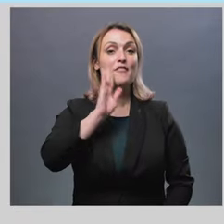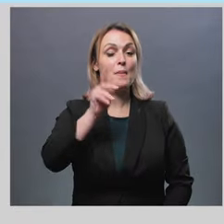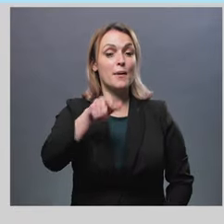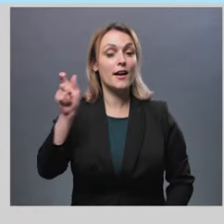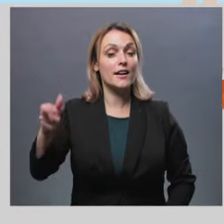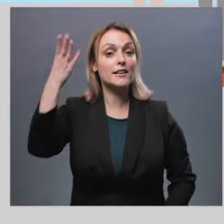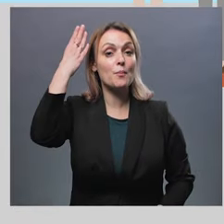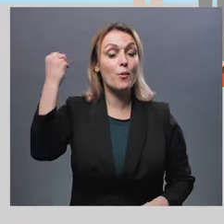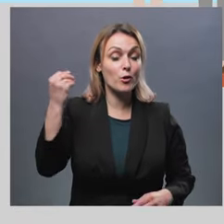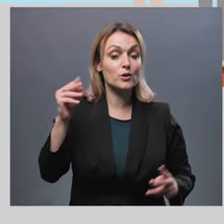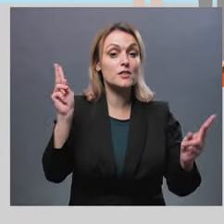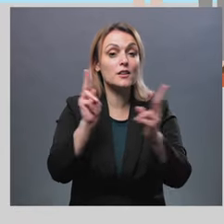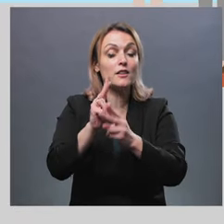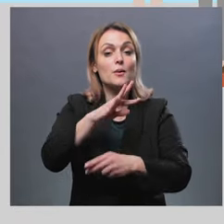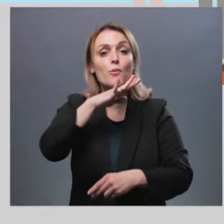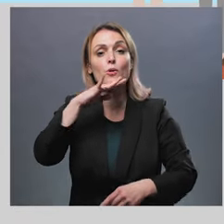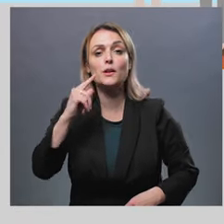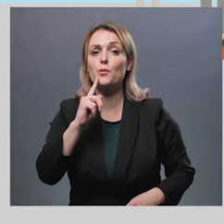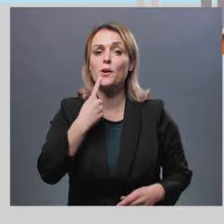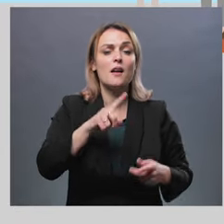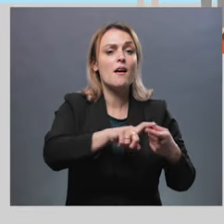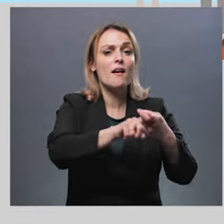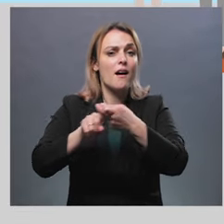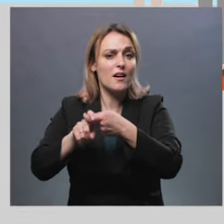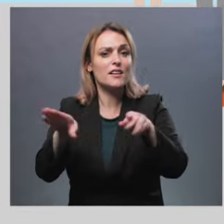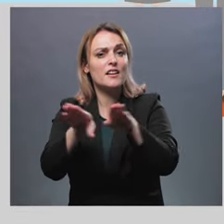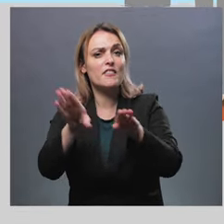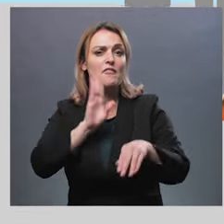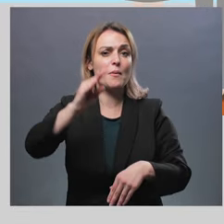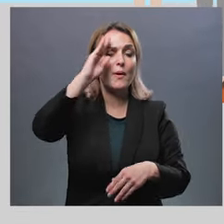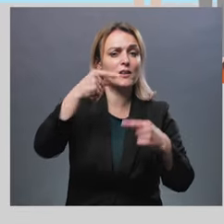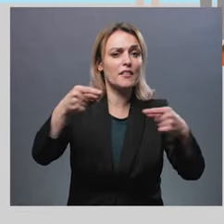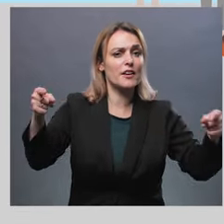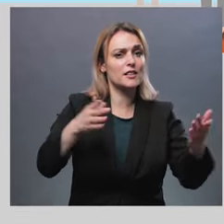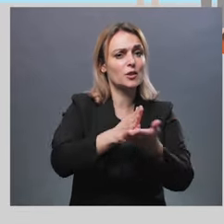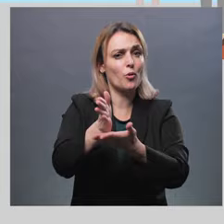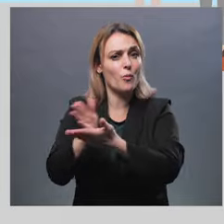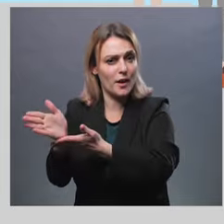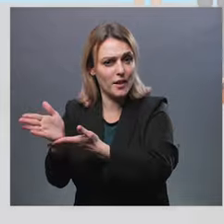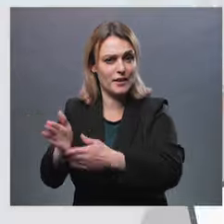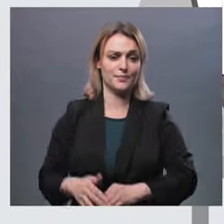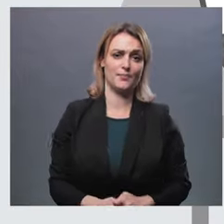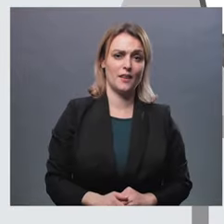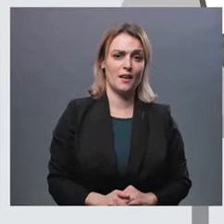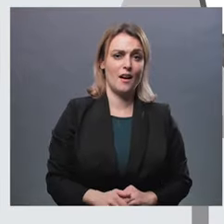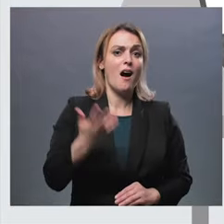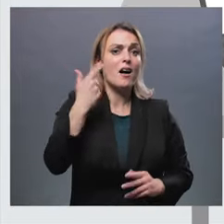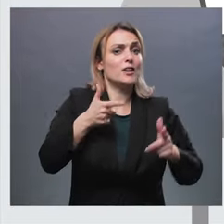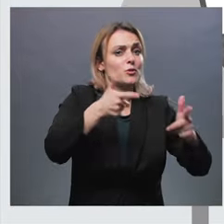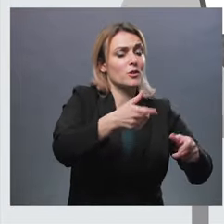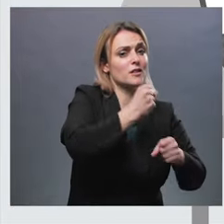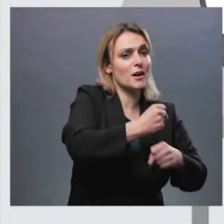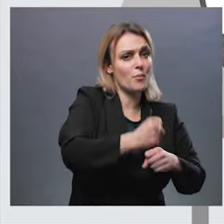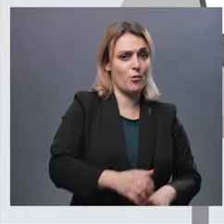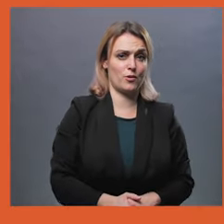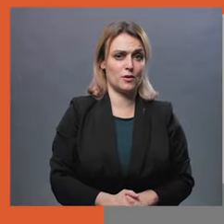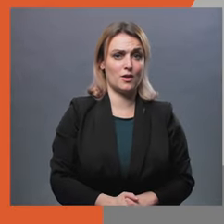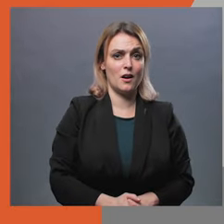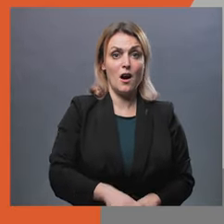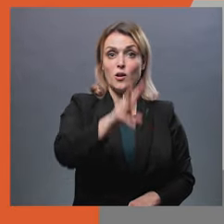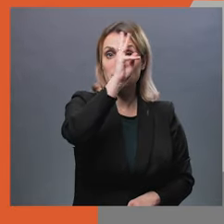Femeile din Moldova se confruntă cu o serie de inegalități de gen în diverse domenii. Prejudicăți la angajare,